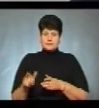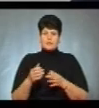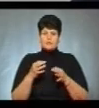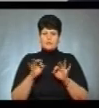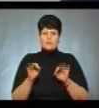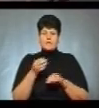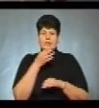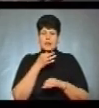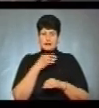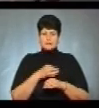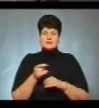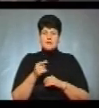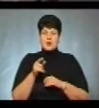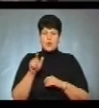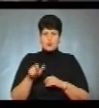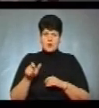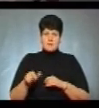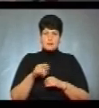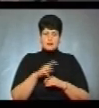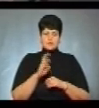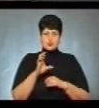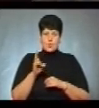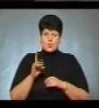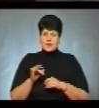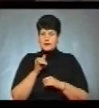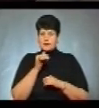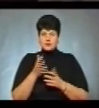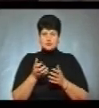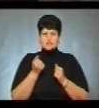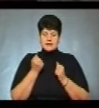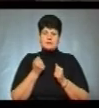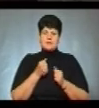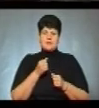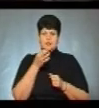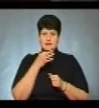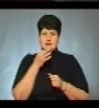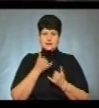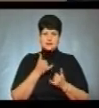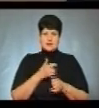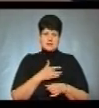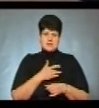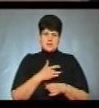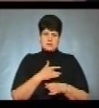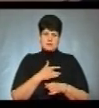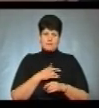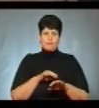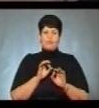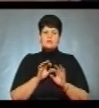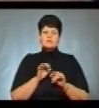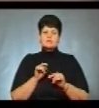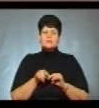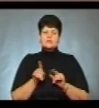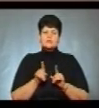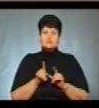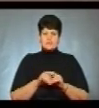«Доступні ліки». Тернополянин Михайло Скорик не може отримати таблетки для серця. «Поясній мені, це? Я не чула,